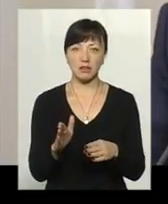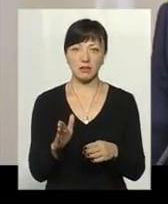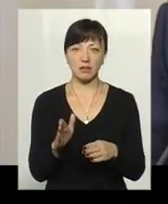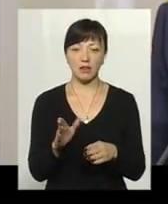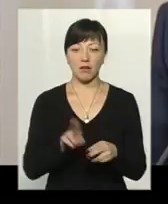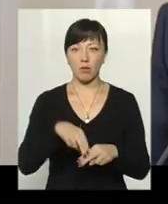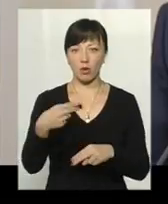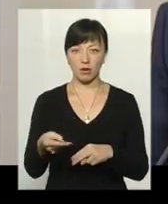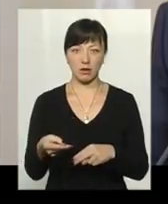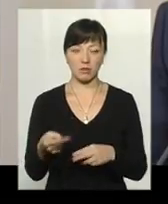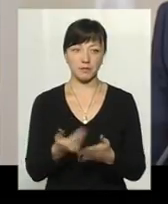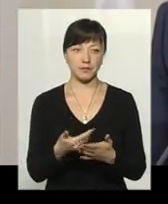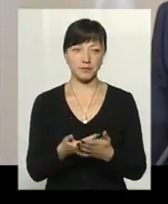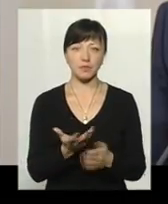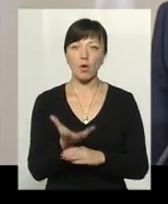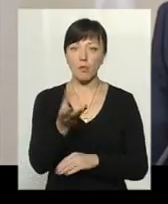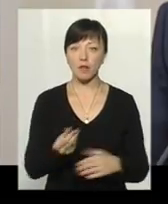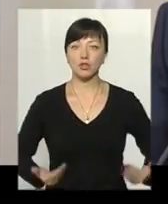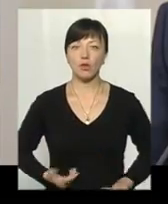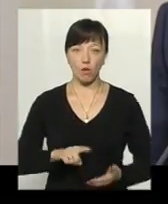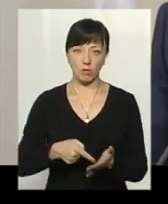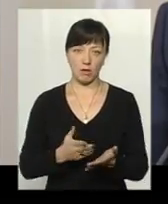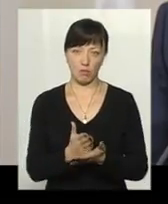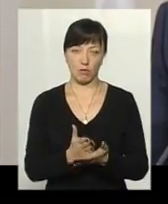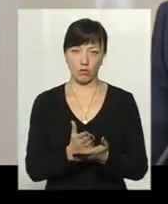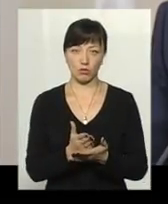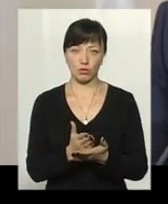на покриття і оплату житлово-комунальних послуг.